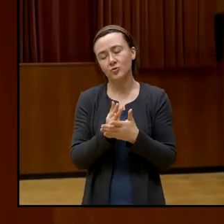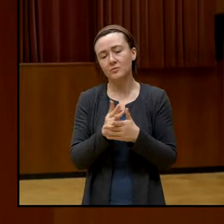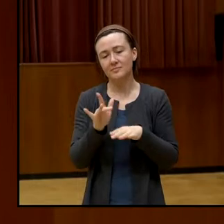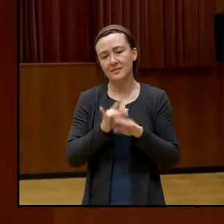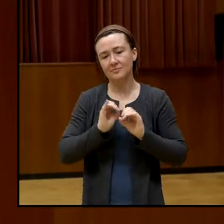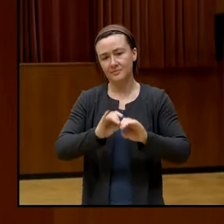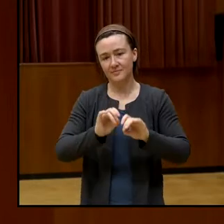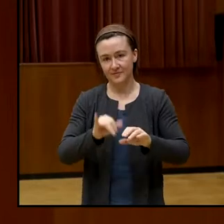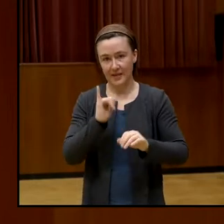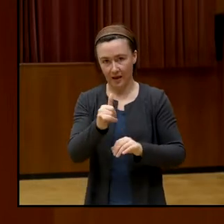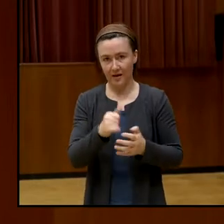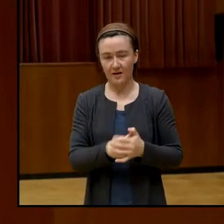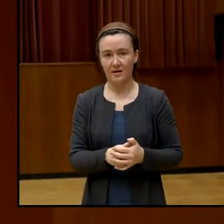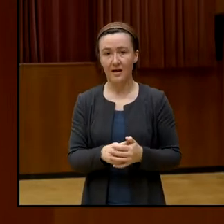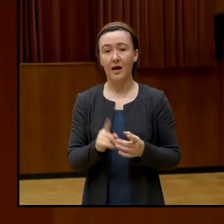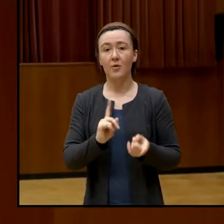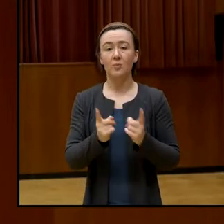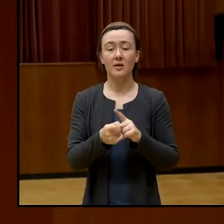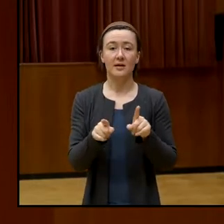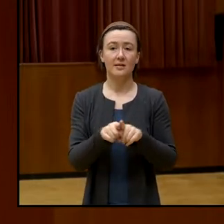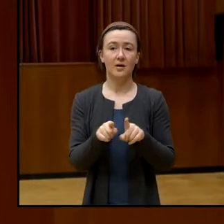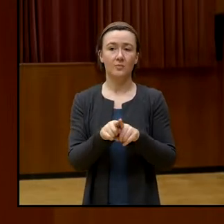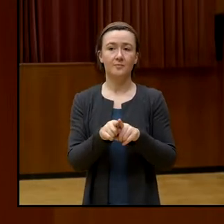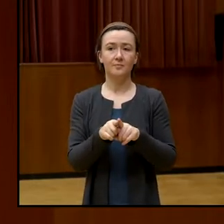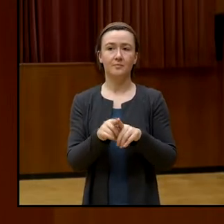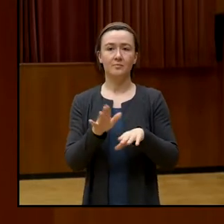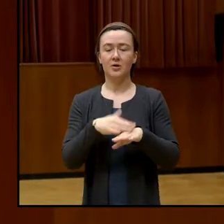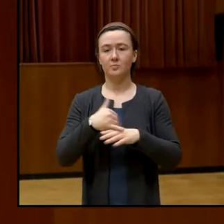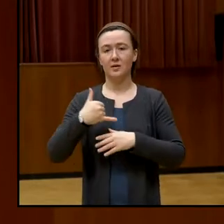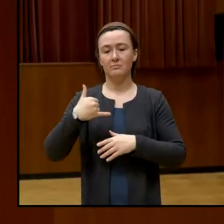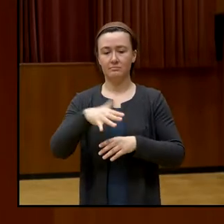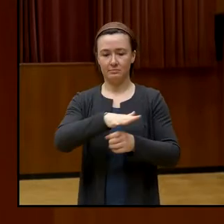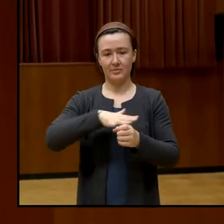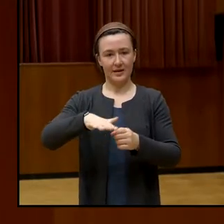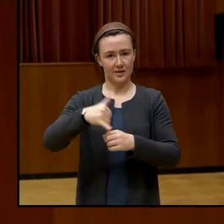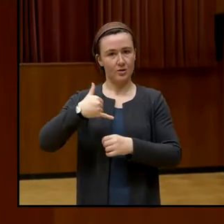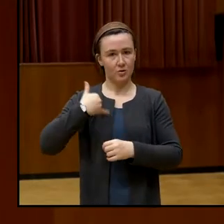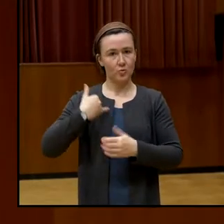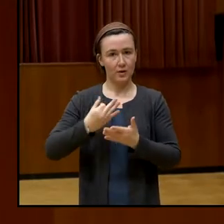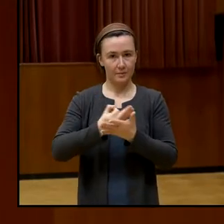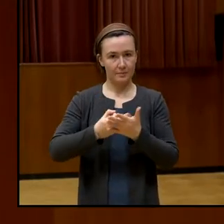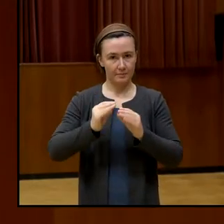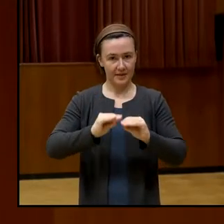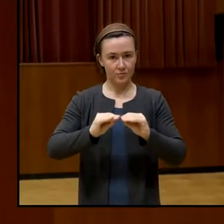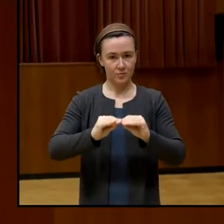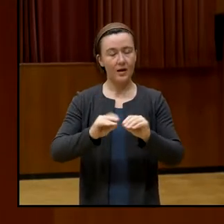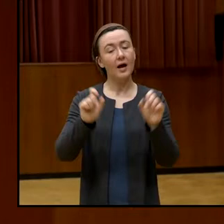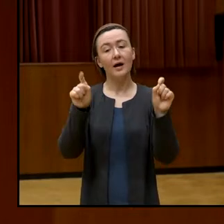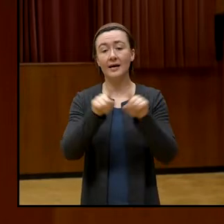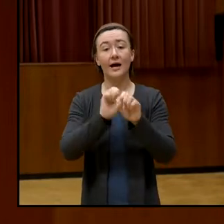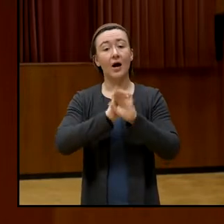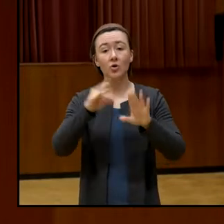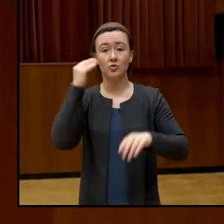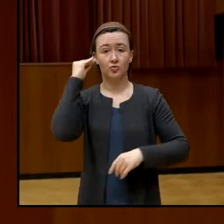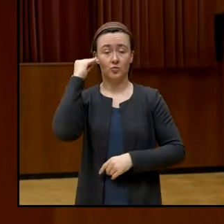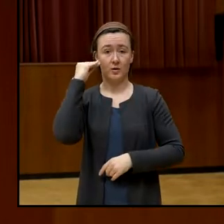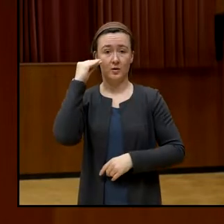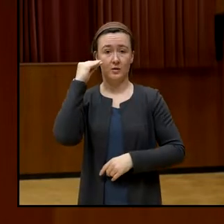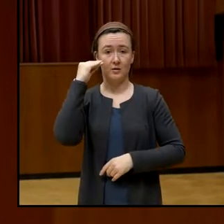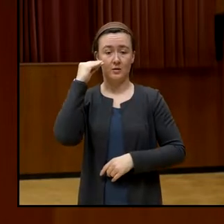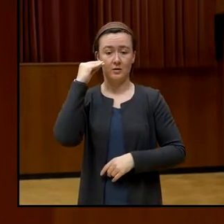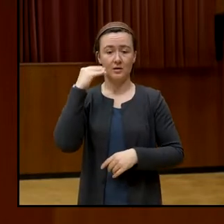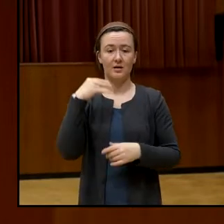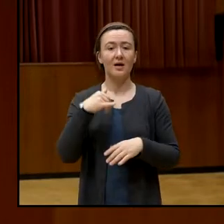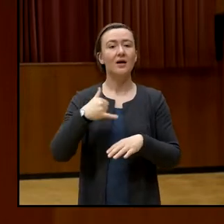Das andere natürlich, wenn man jetzt zum Beispiel sagt, im Bereich der Jugendbildung halt natürlich auch Schulen, also der Ort, wo Jugendliche die